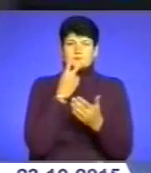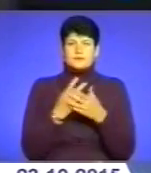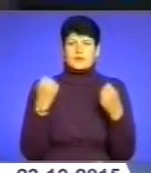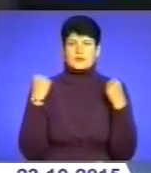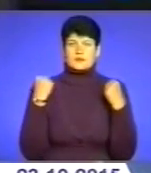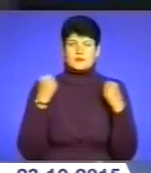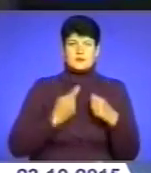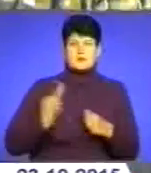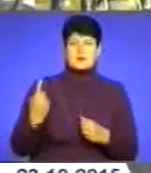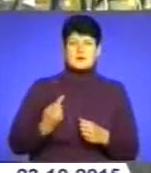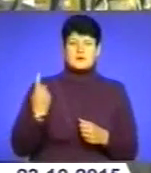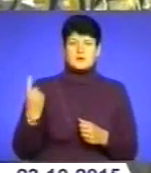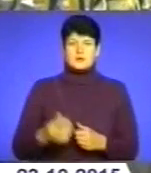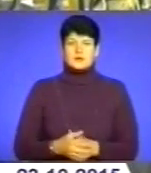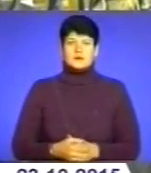майстерність.